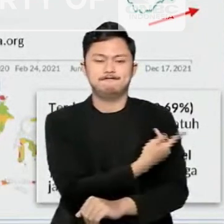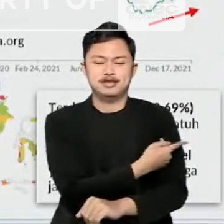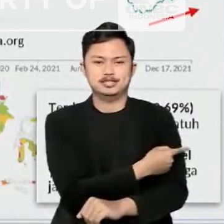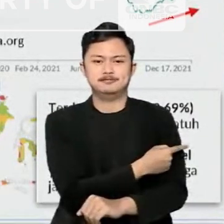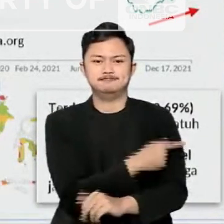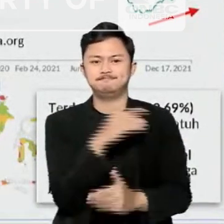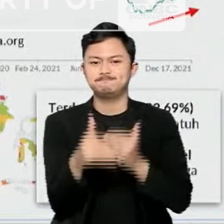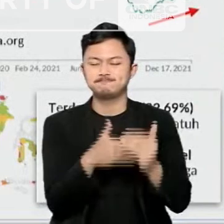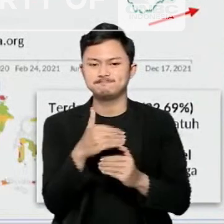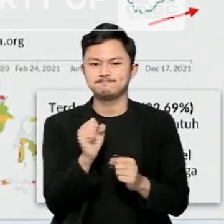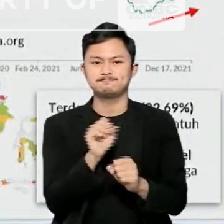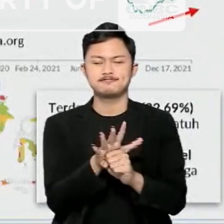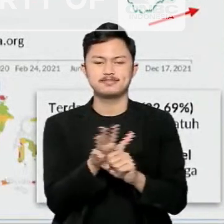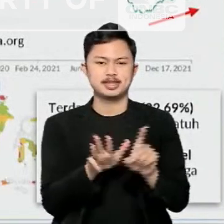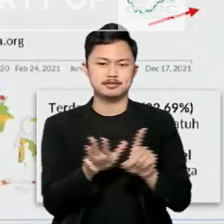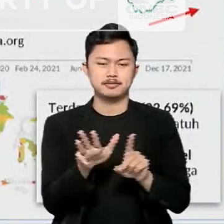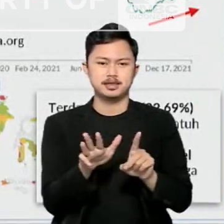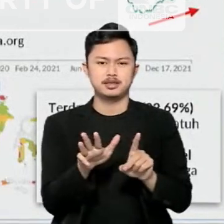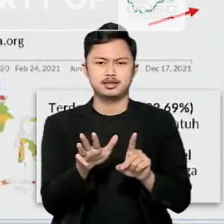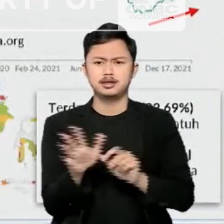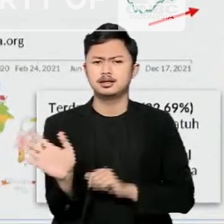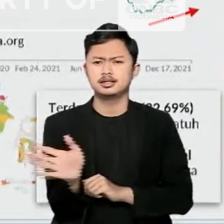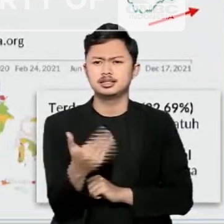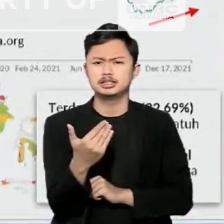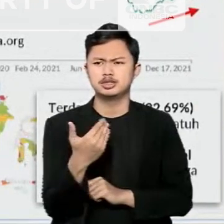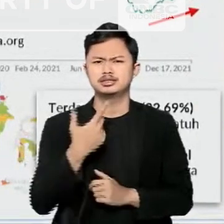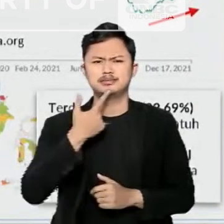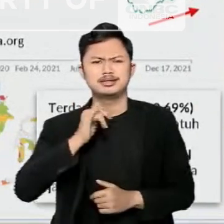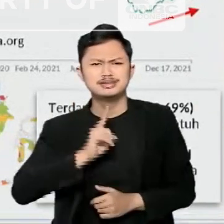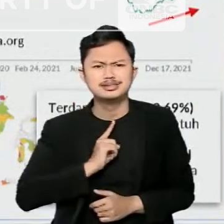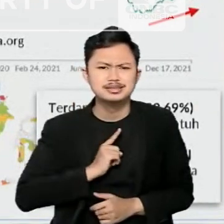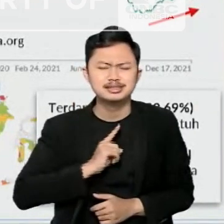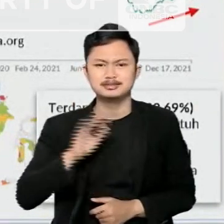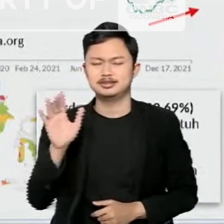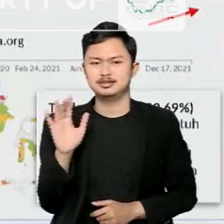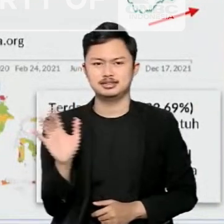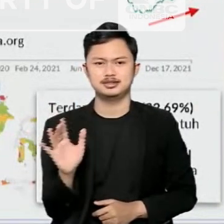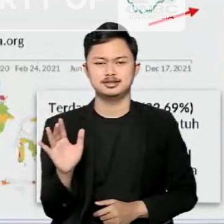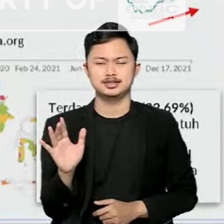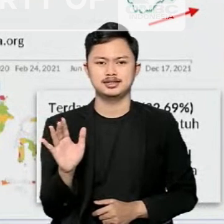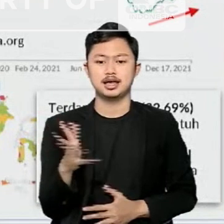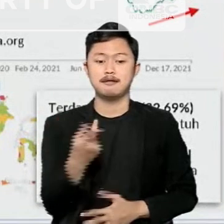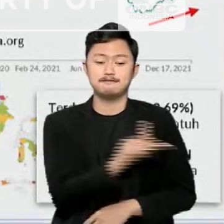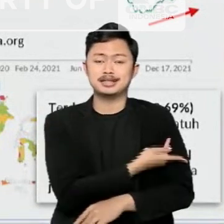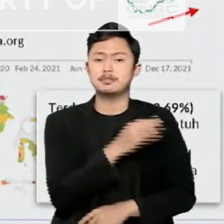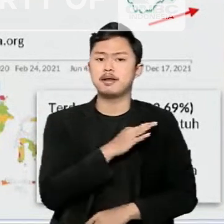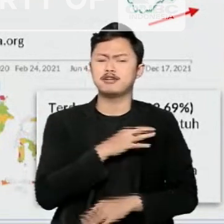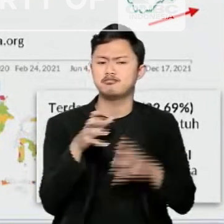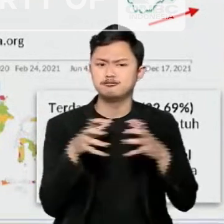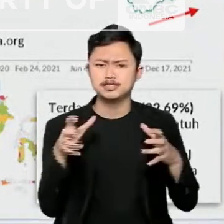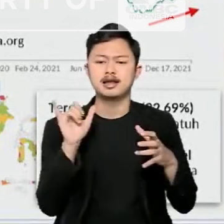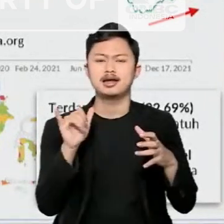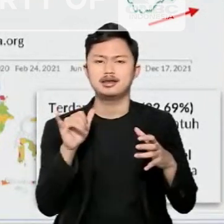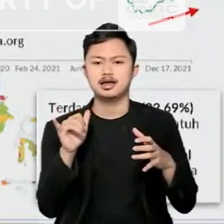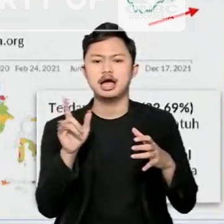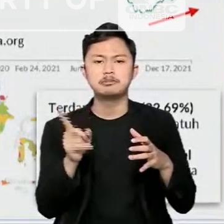dalam penanganan pandemi COVID-19 tidak bisa berdiri sendiri. Vaksin memang besar manfaatnya dalam